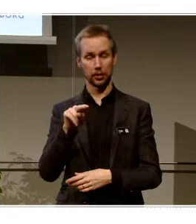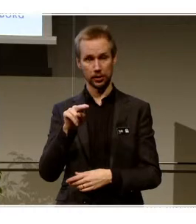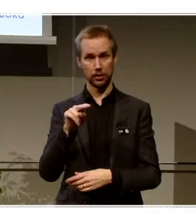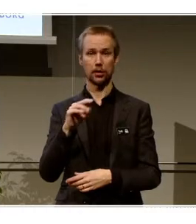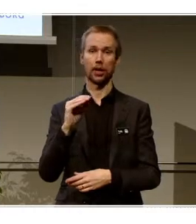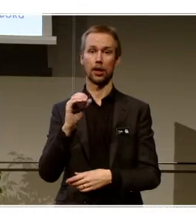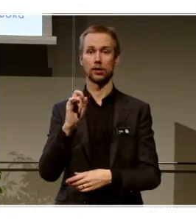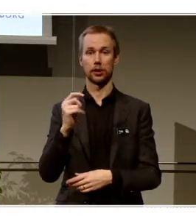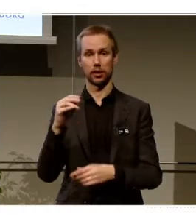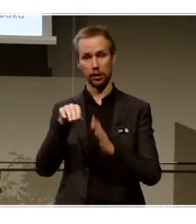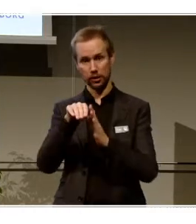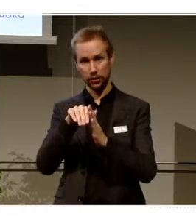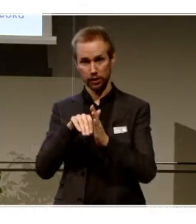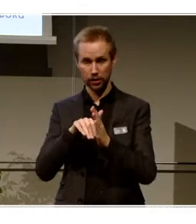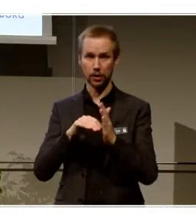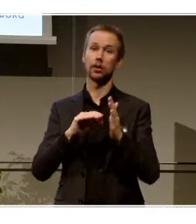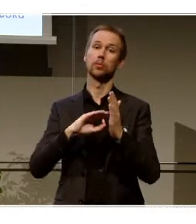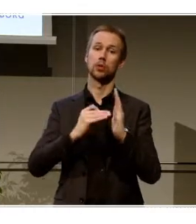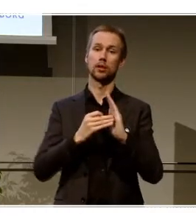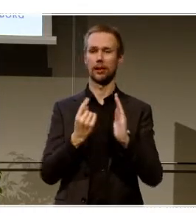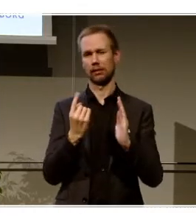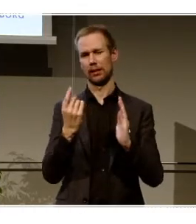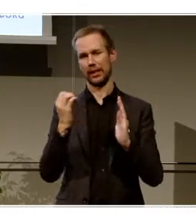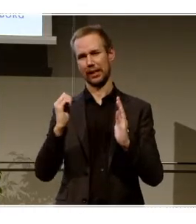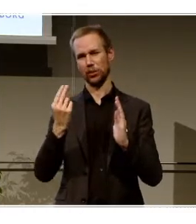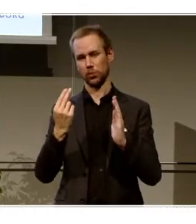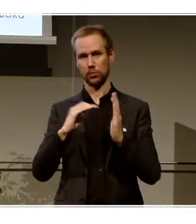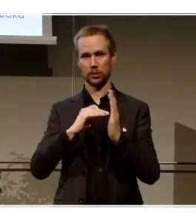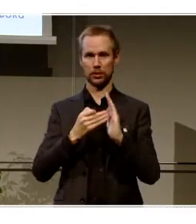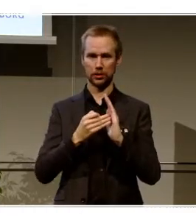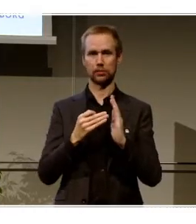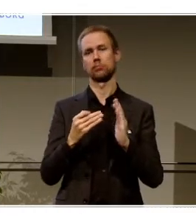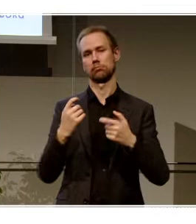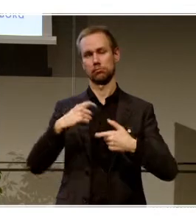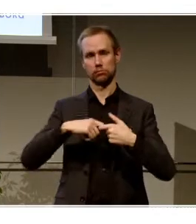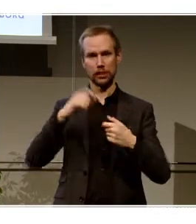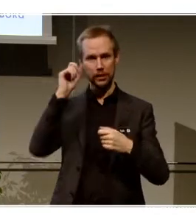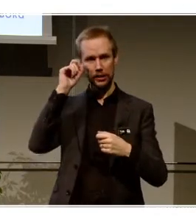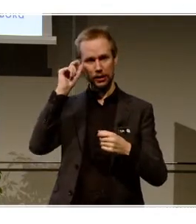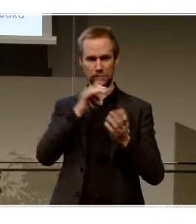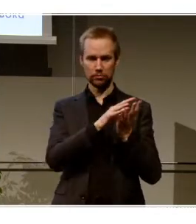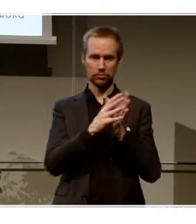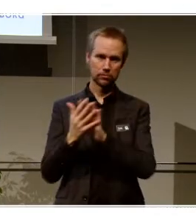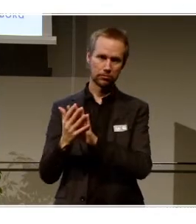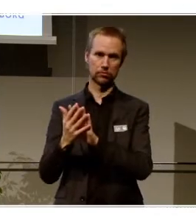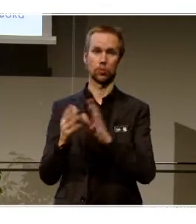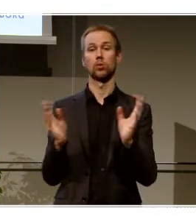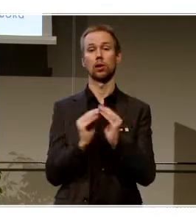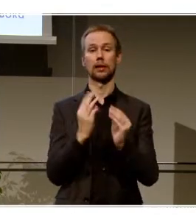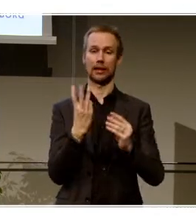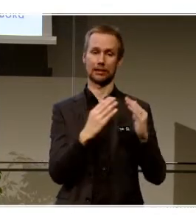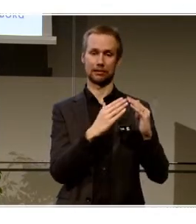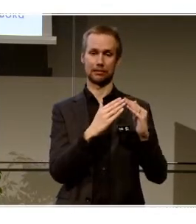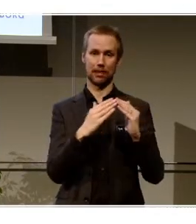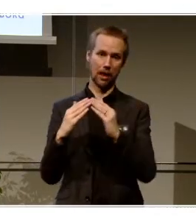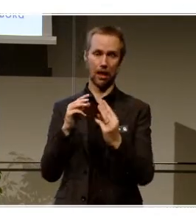kring Digital Transition. Där är vi en av tre städer som tittar på hur